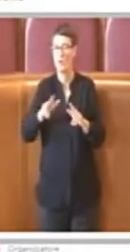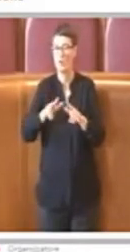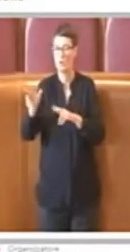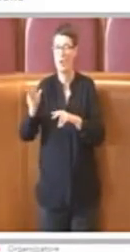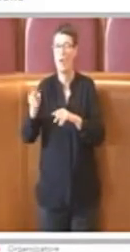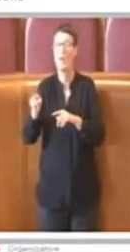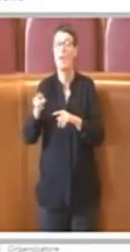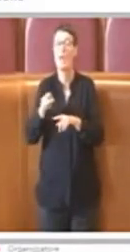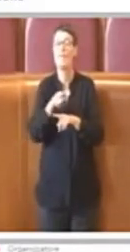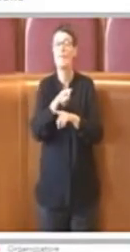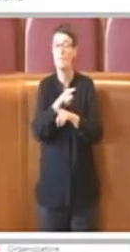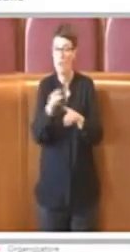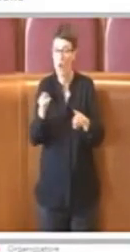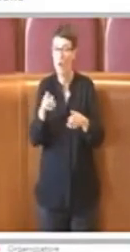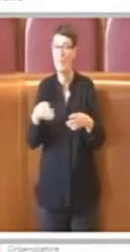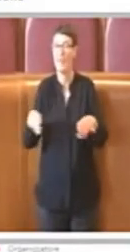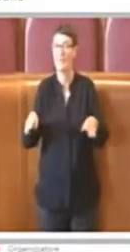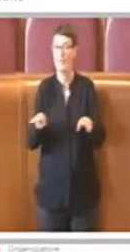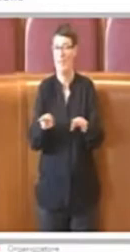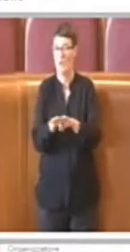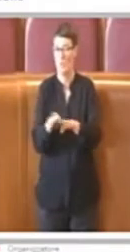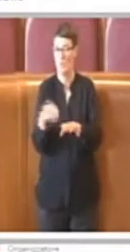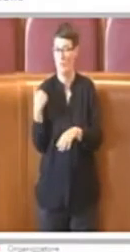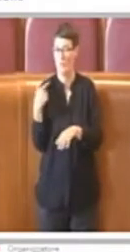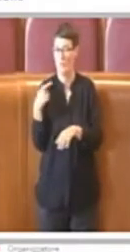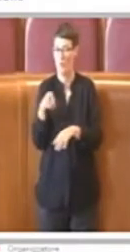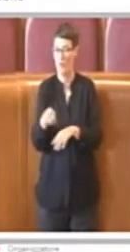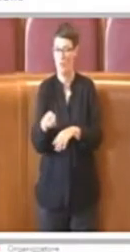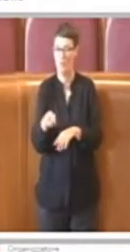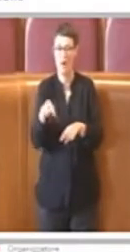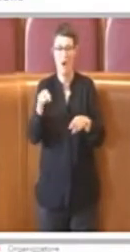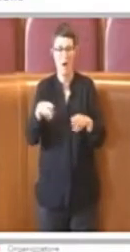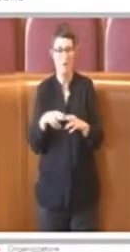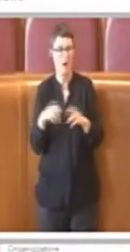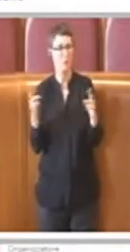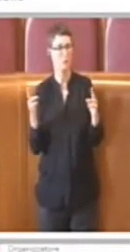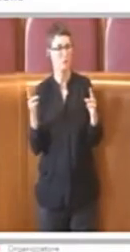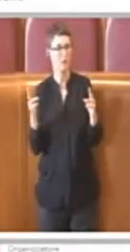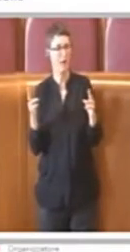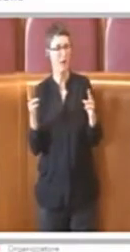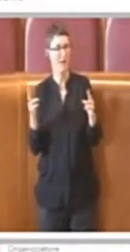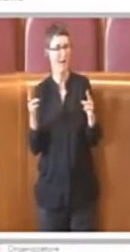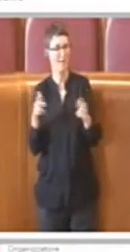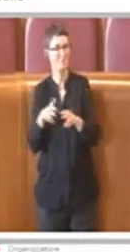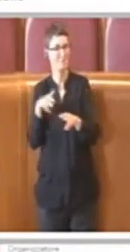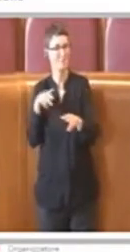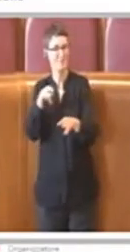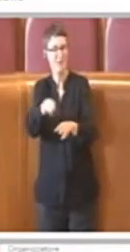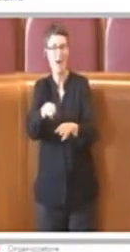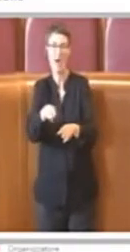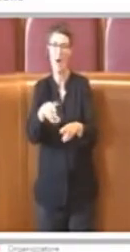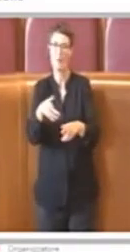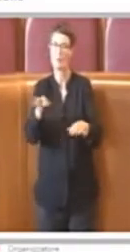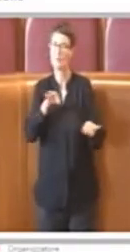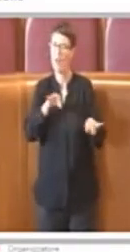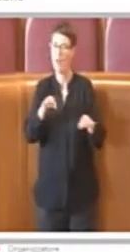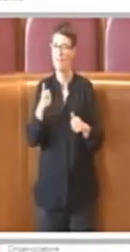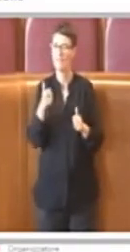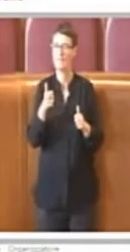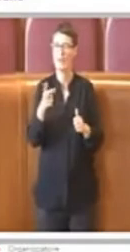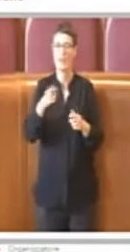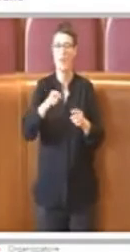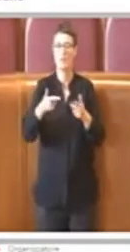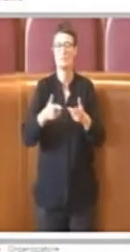fa piacere che adesso scoprite che questa tratta è strategica, che collega gli ospedali, che collega tanti altri punti